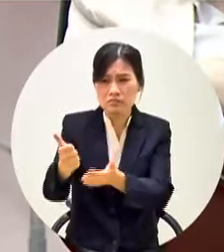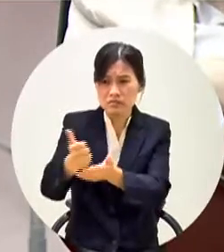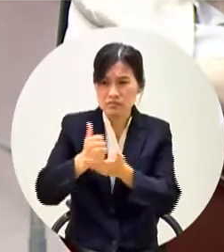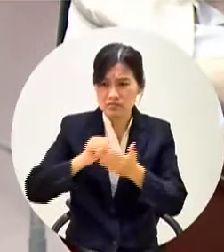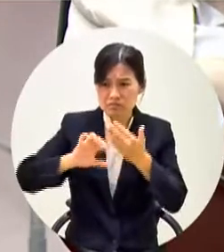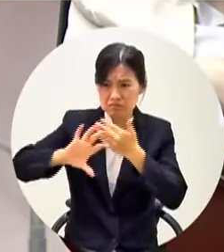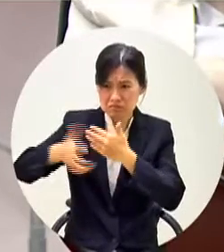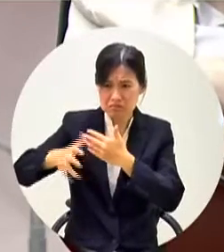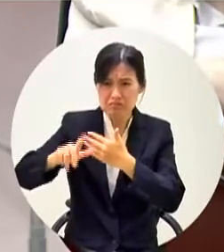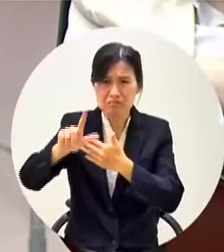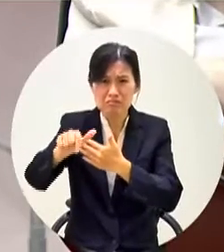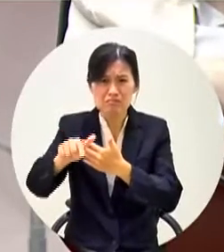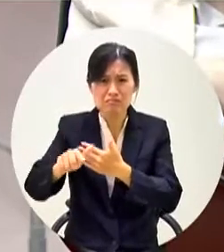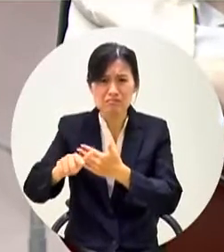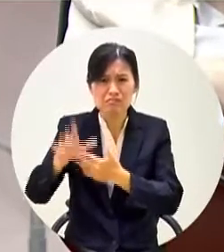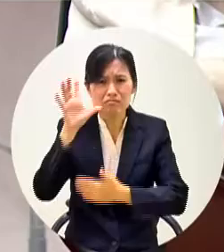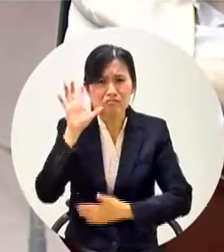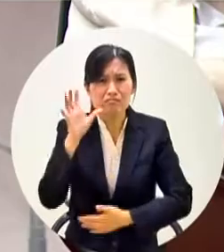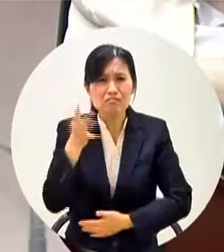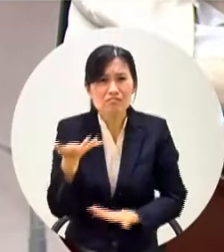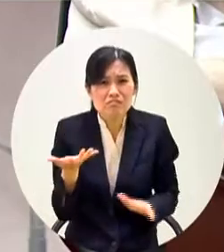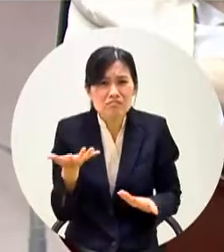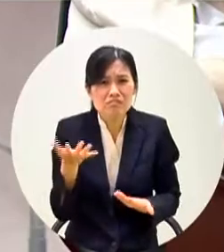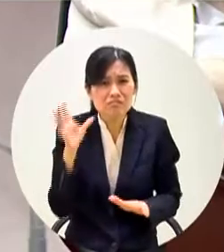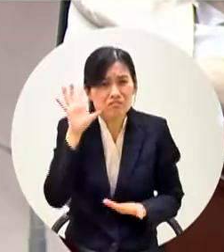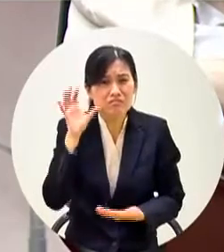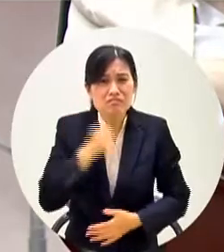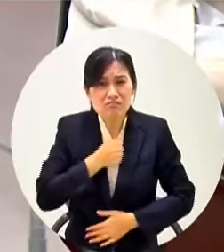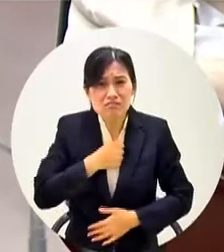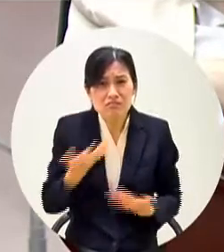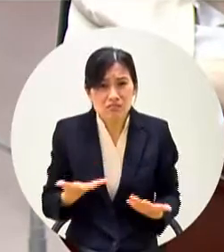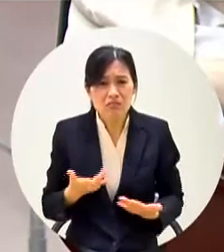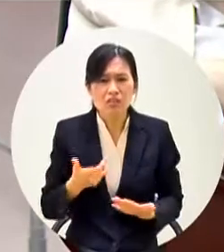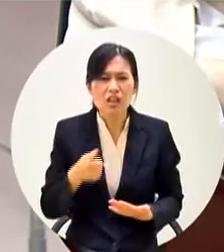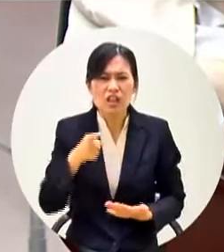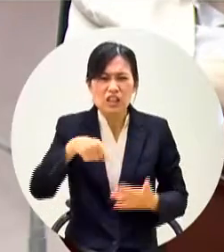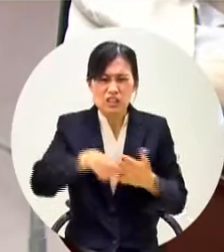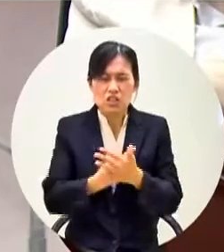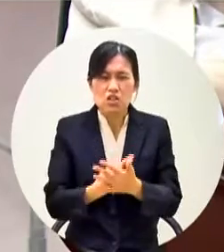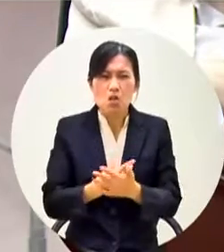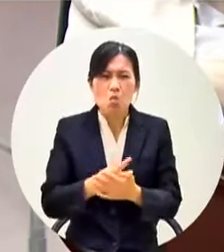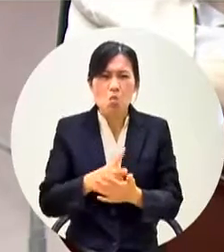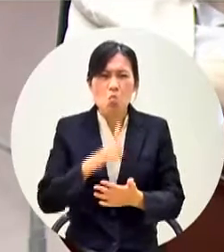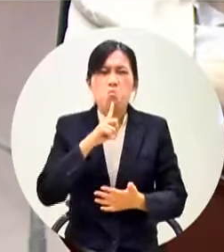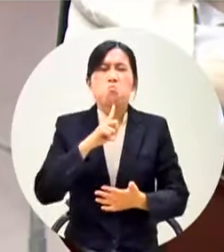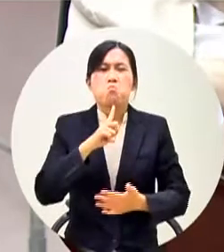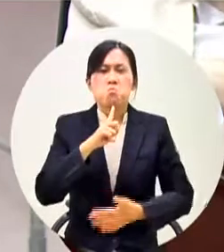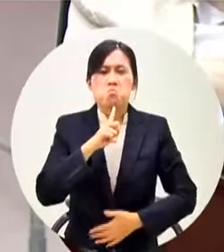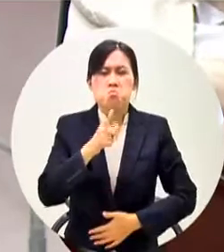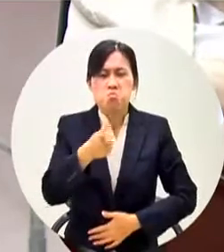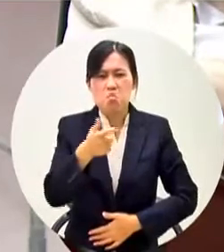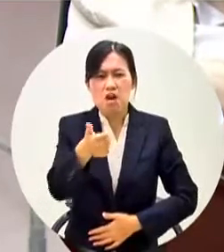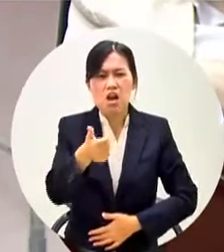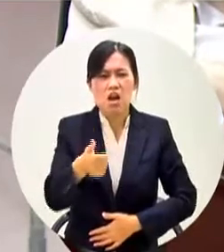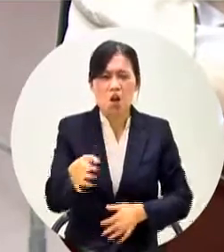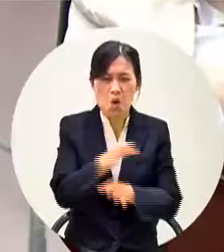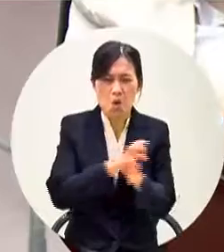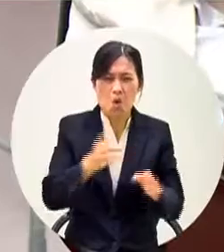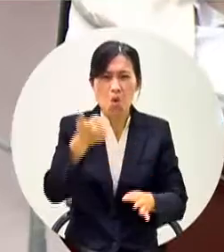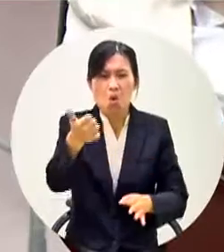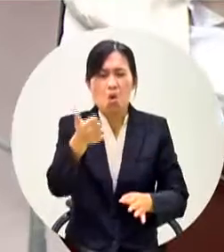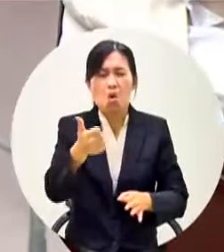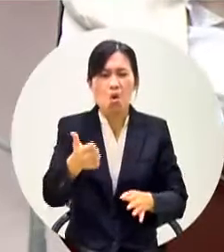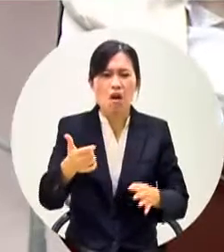咧聽悟的是精英分子的孩子才有聽悟啦因為家裡進行很好嘛狀況很好嘛